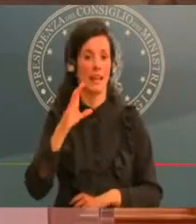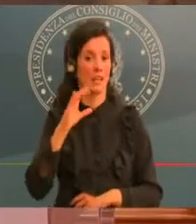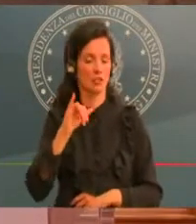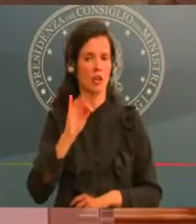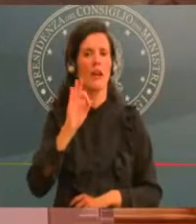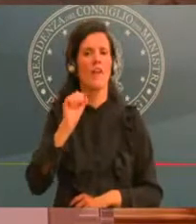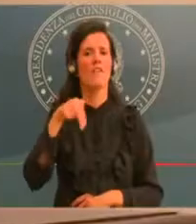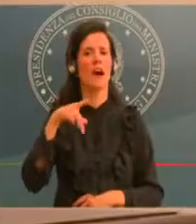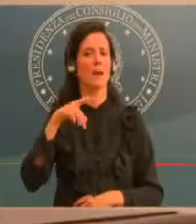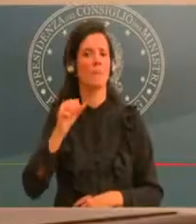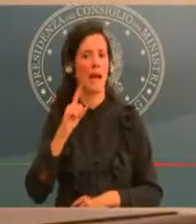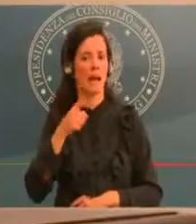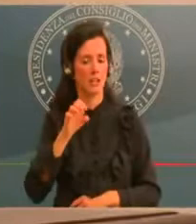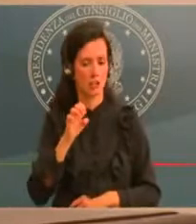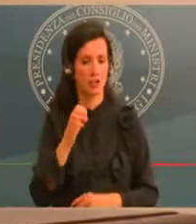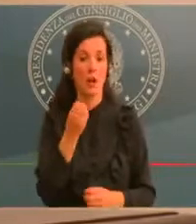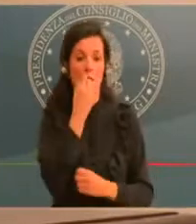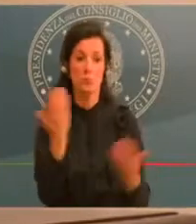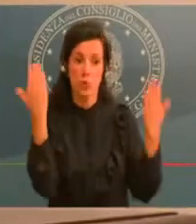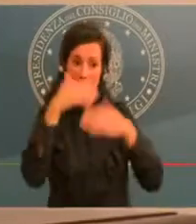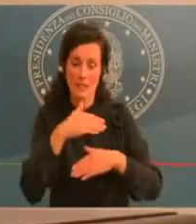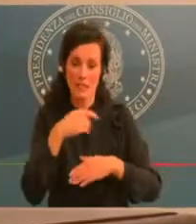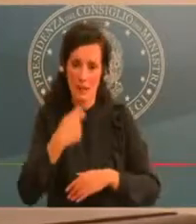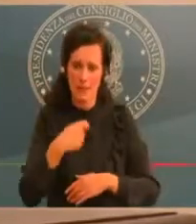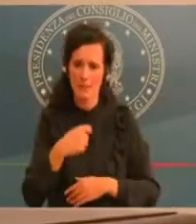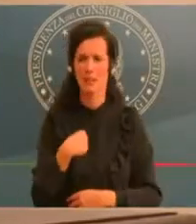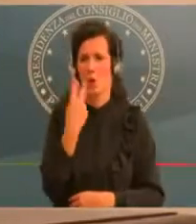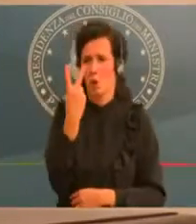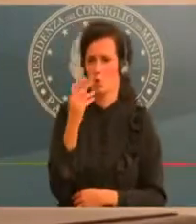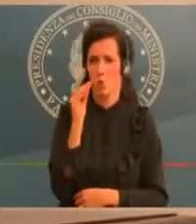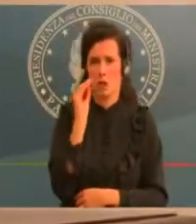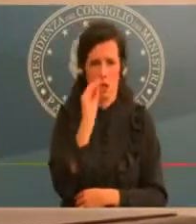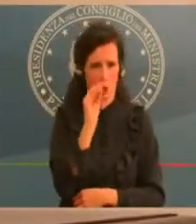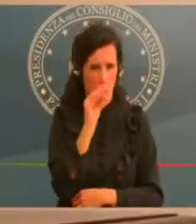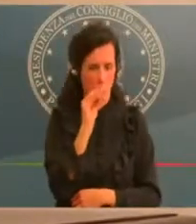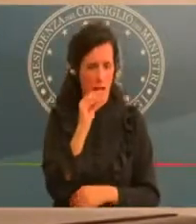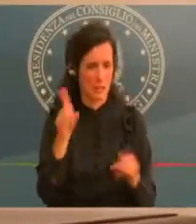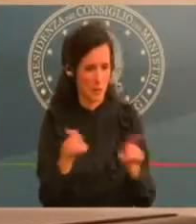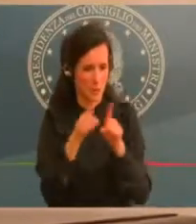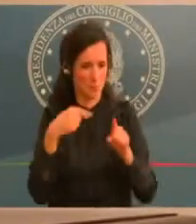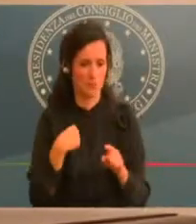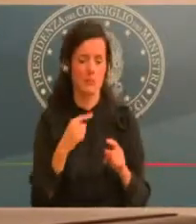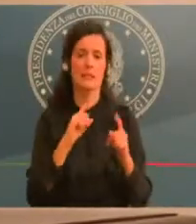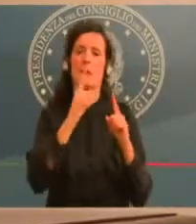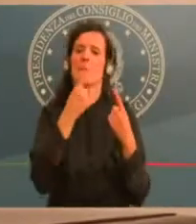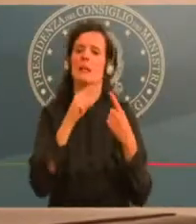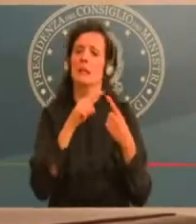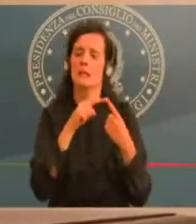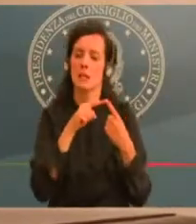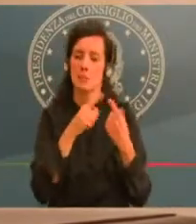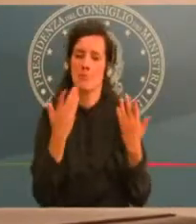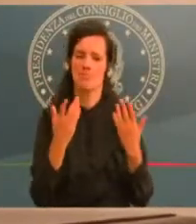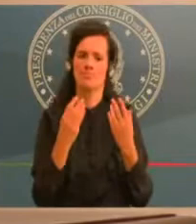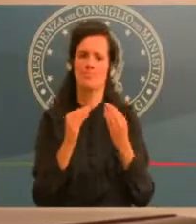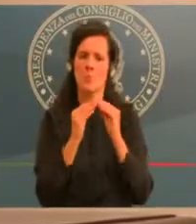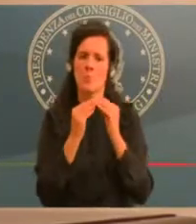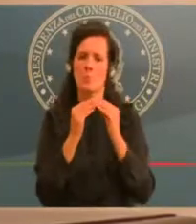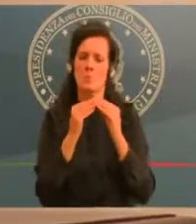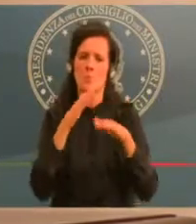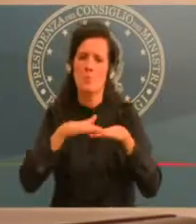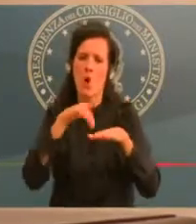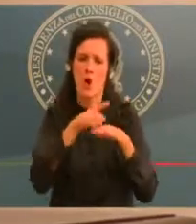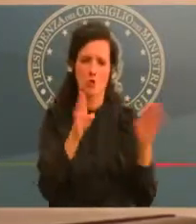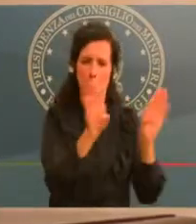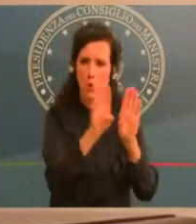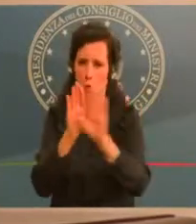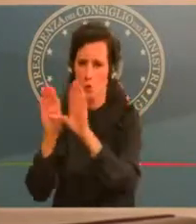meccanismo di chiusura si basa su un meccanismo di parametri, una bussola, l'ha chiamato lei, che il governo ha costruito nei mesi scorsi e che è